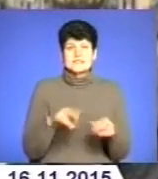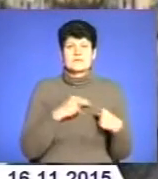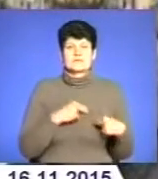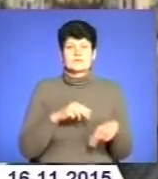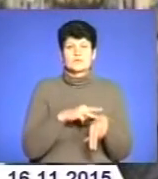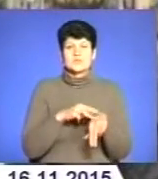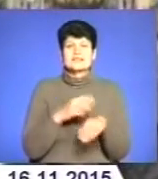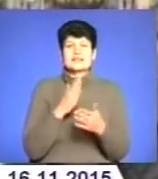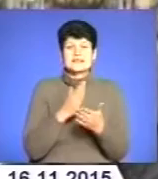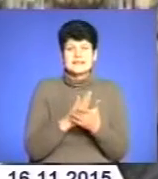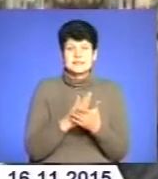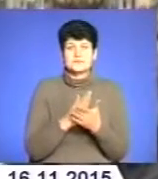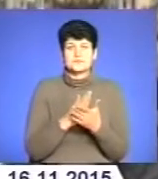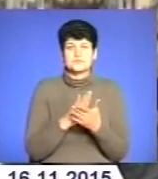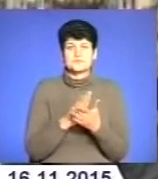однозначна.